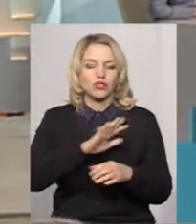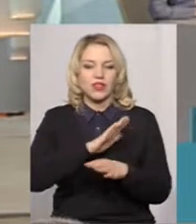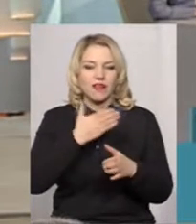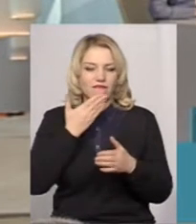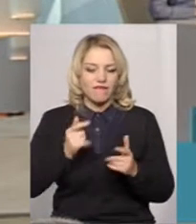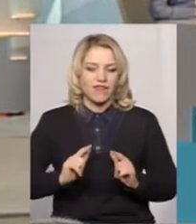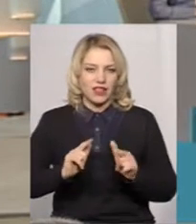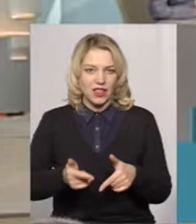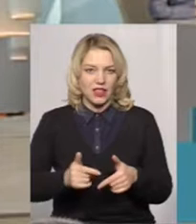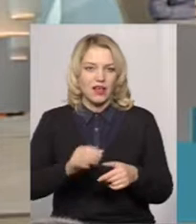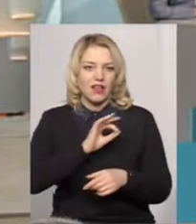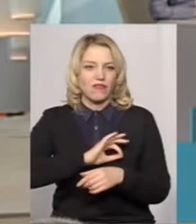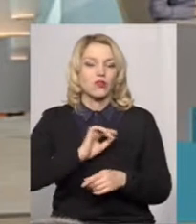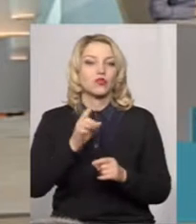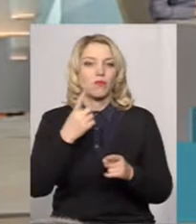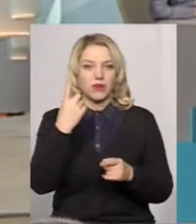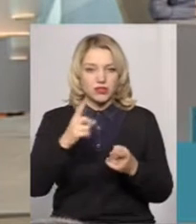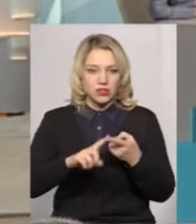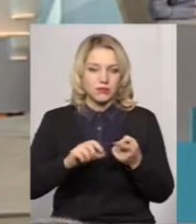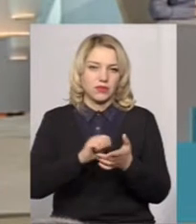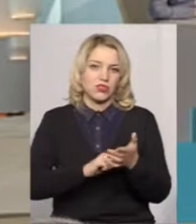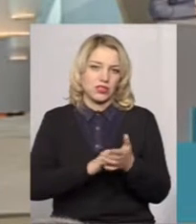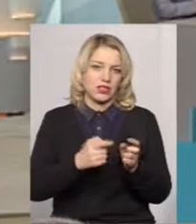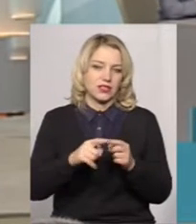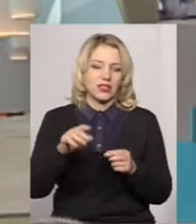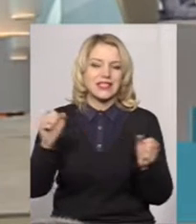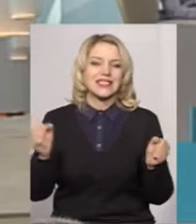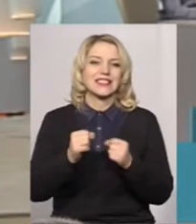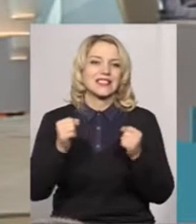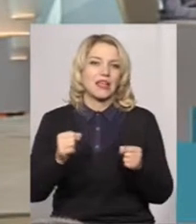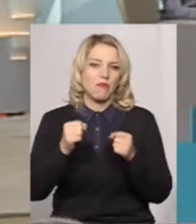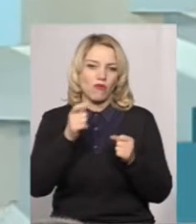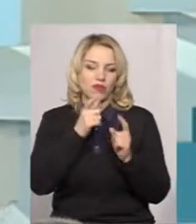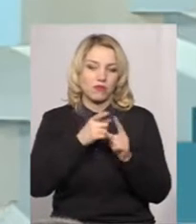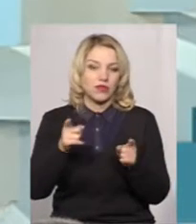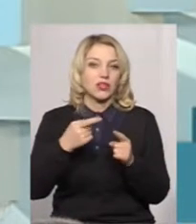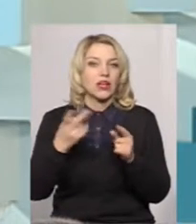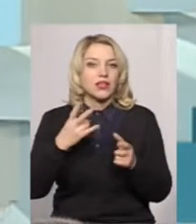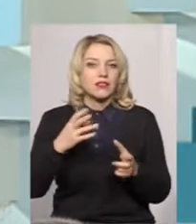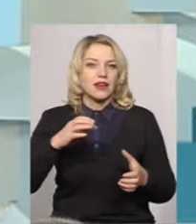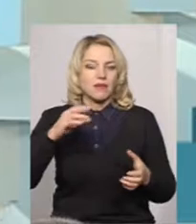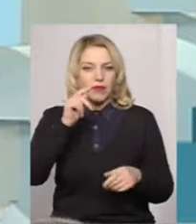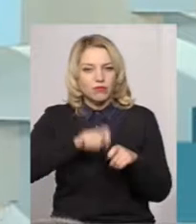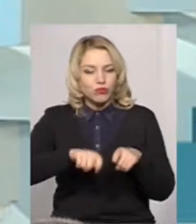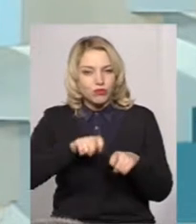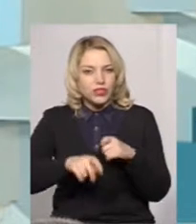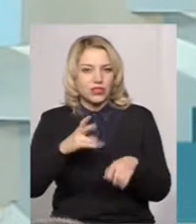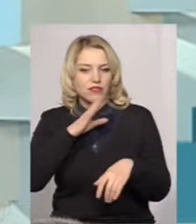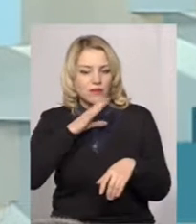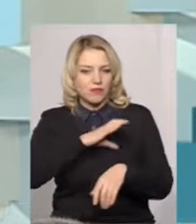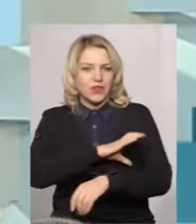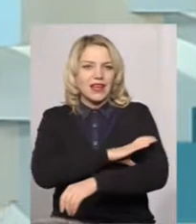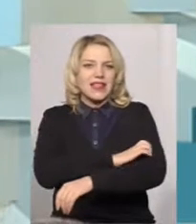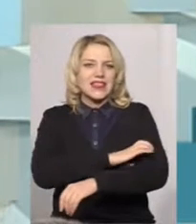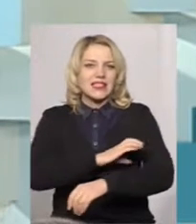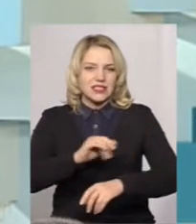експлуатацію. По-перше, до того, що почався зимовий період, і це все треба прокачати, провірити тиск, підключитись до системи, щоб воно